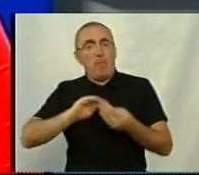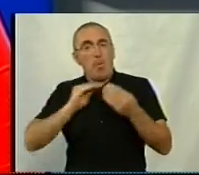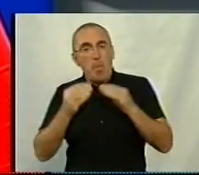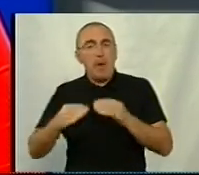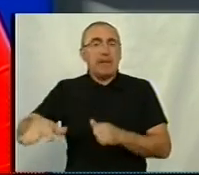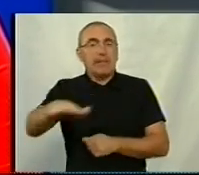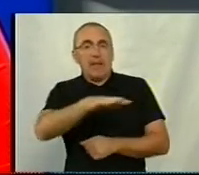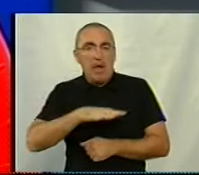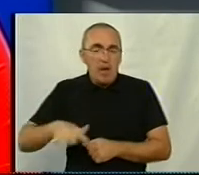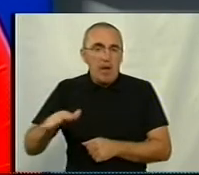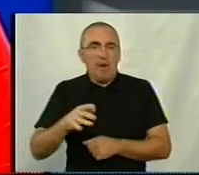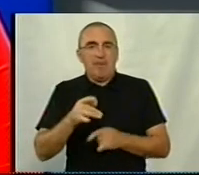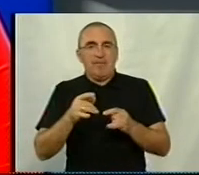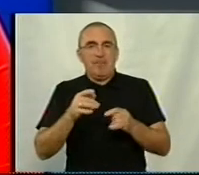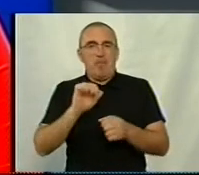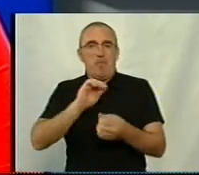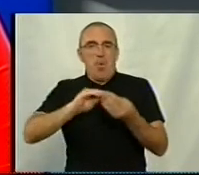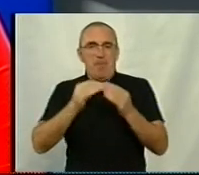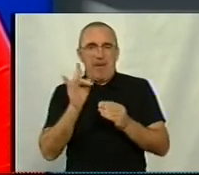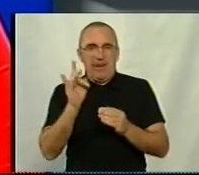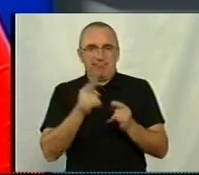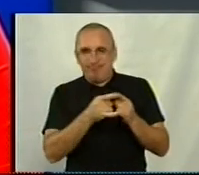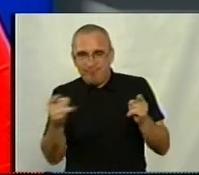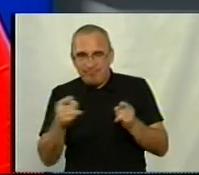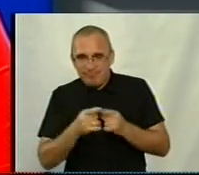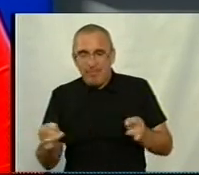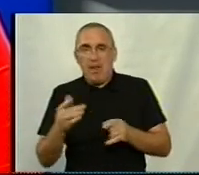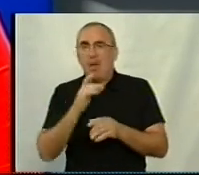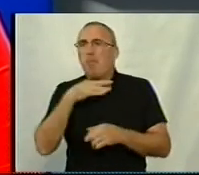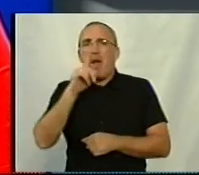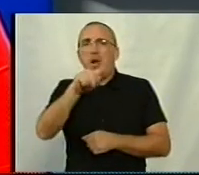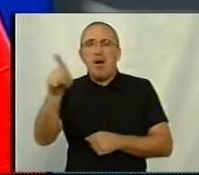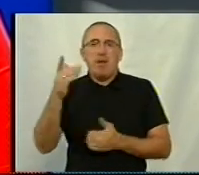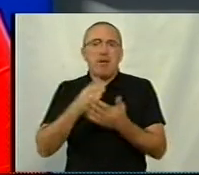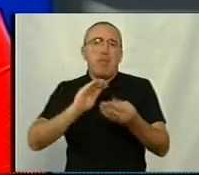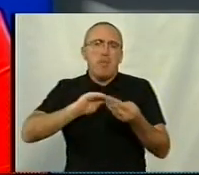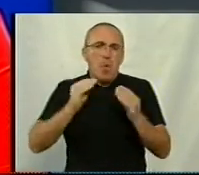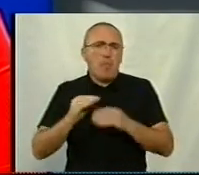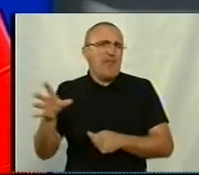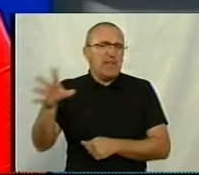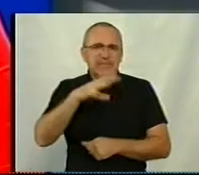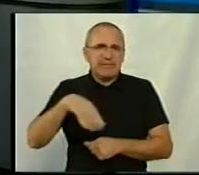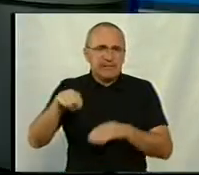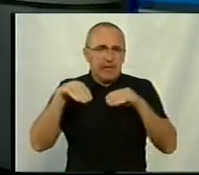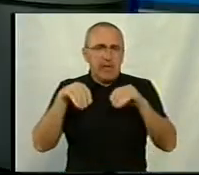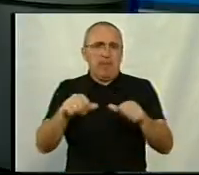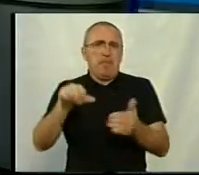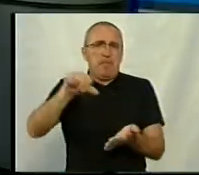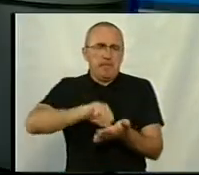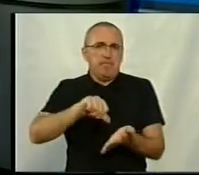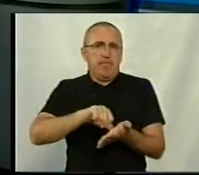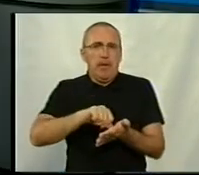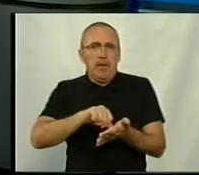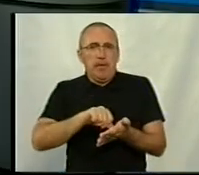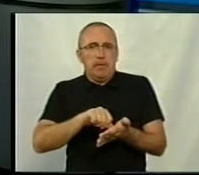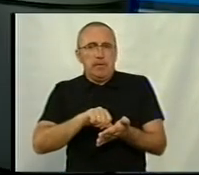територій, проблема паркування, і це для багатьох є не тільки, а проблемою взагалі присутності Нестальше місце